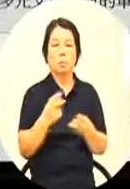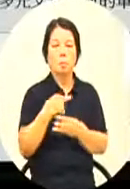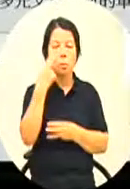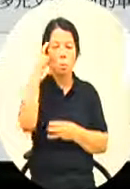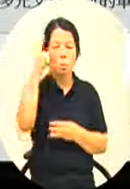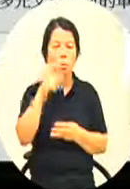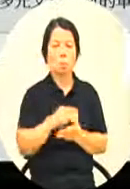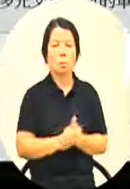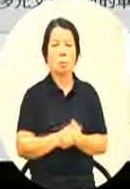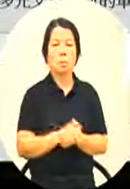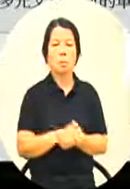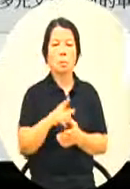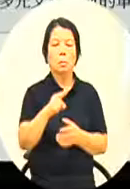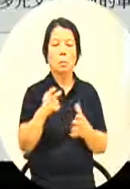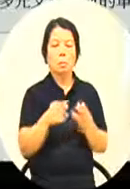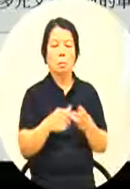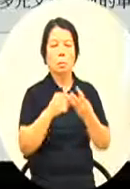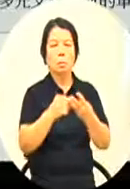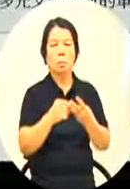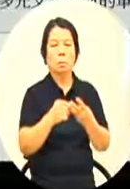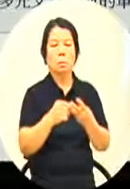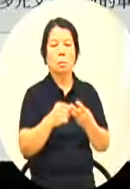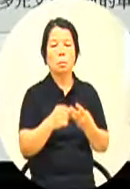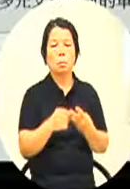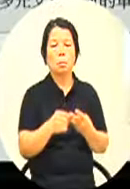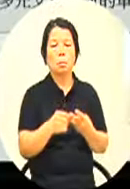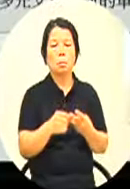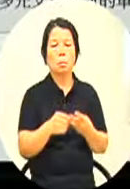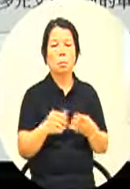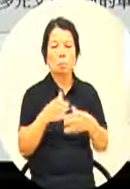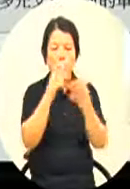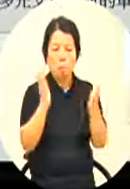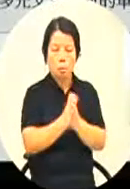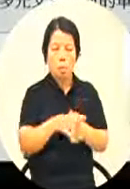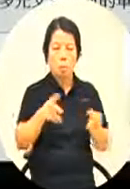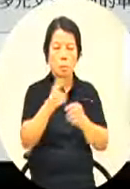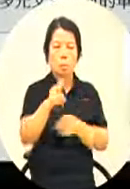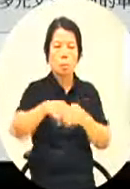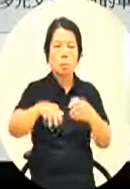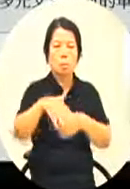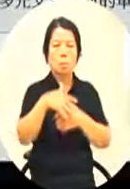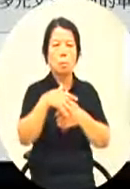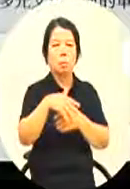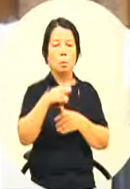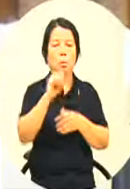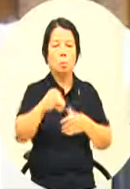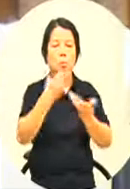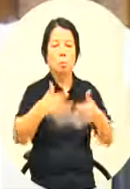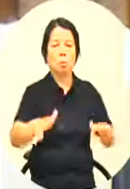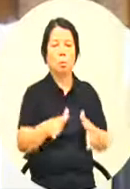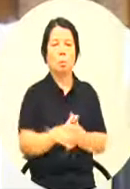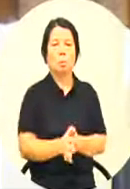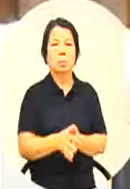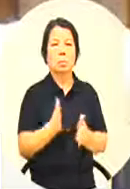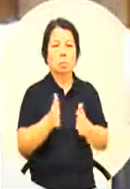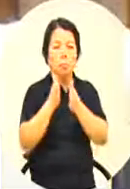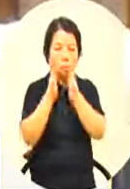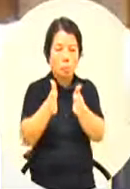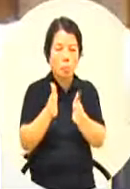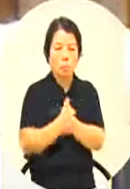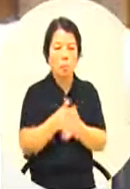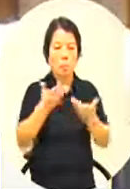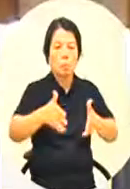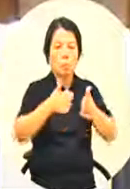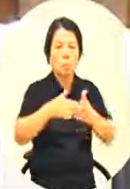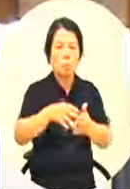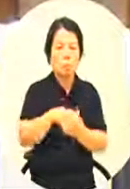我觉得你们在于第三个部分就是整体两千多万的比例上你们太侧重太侧重所谓的阅